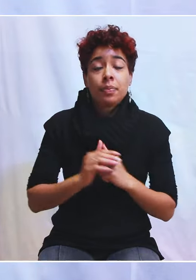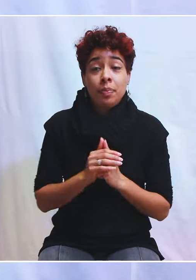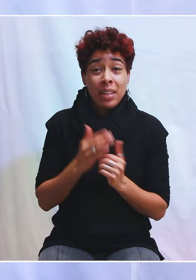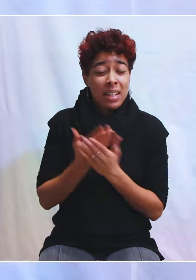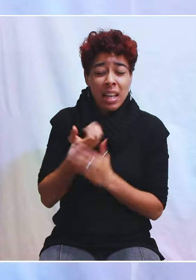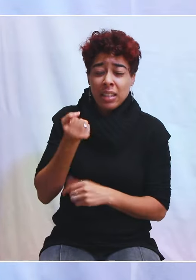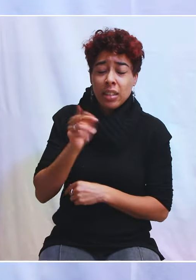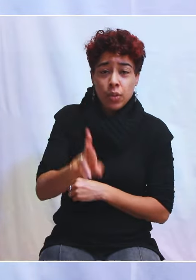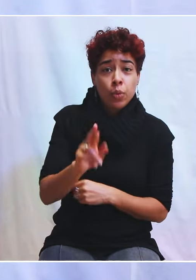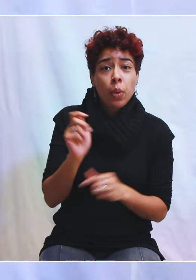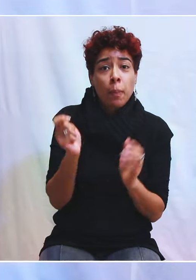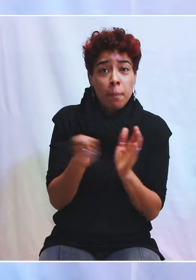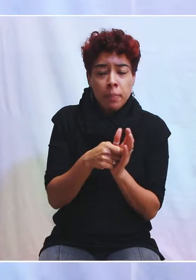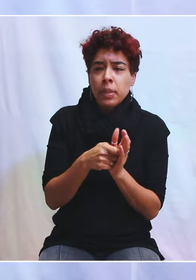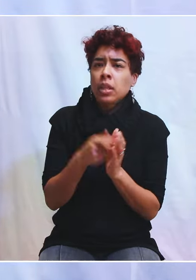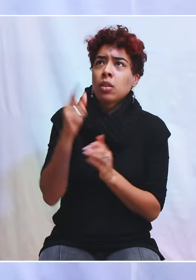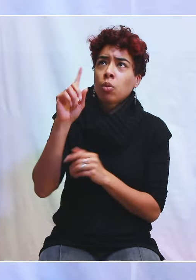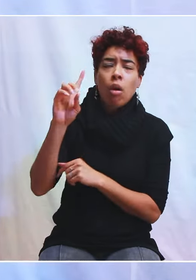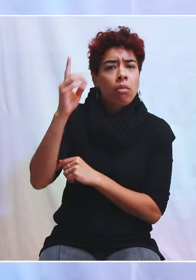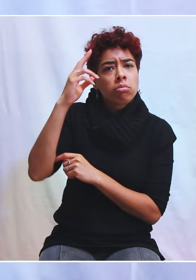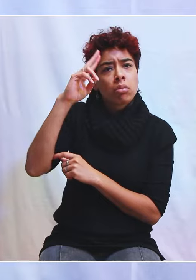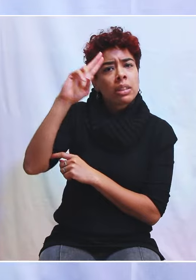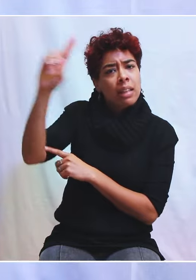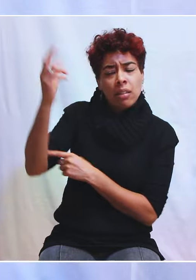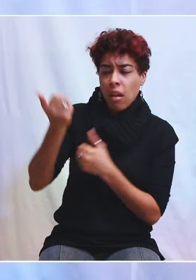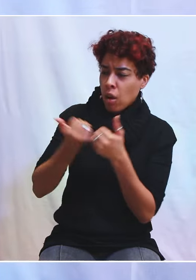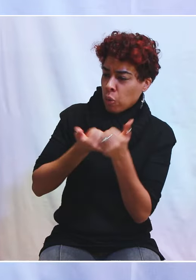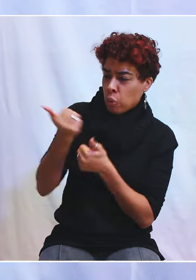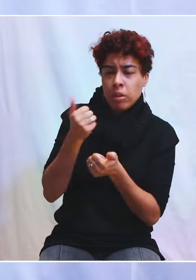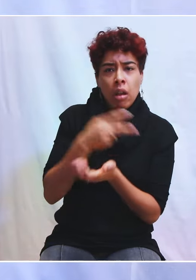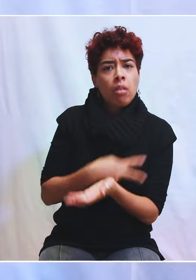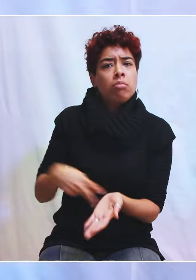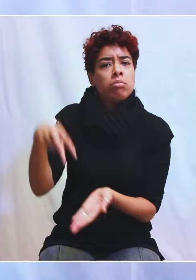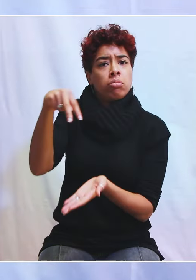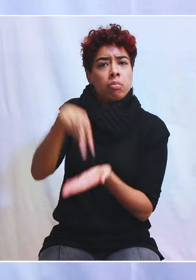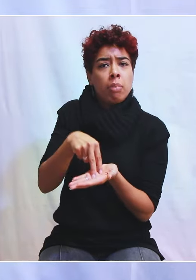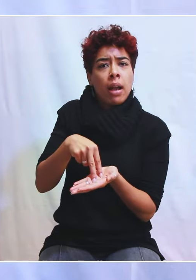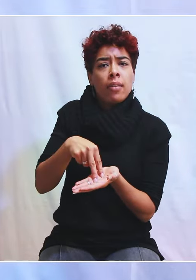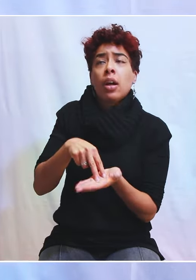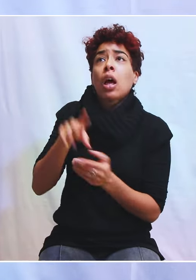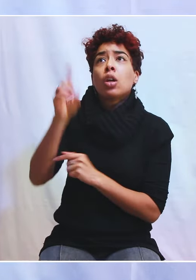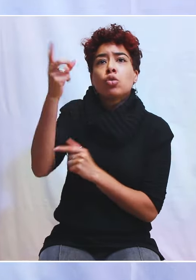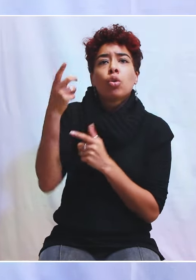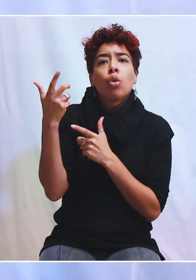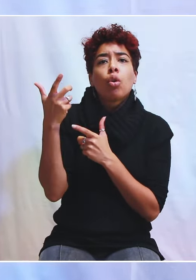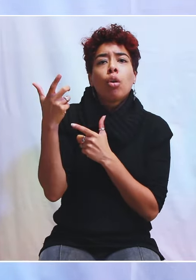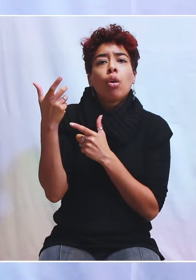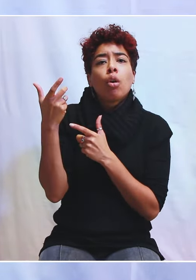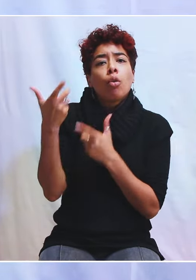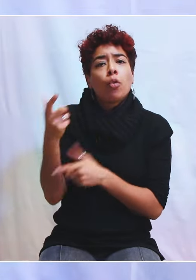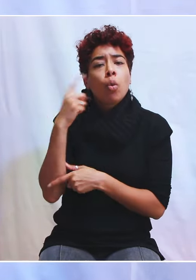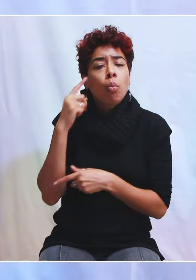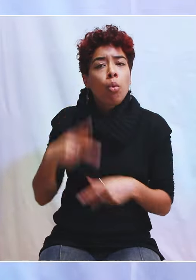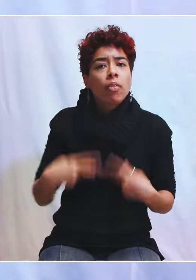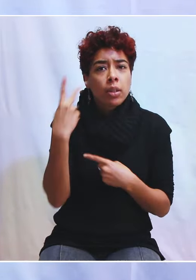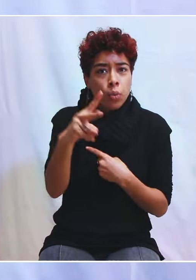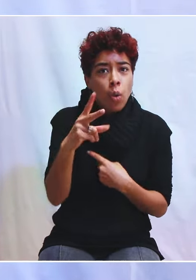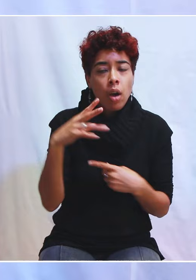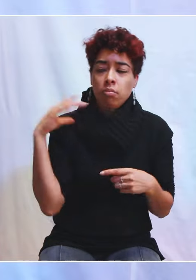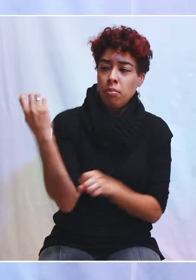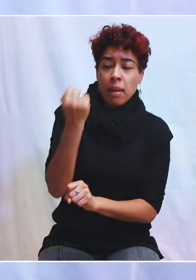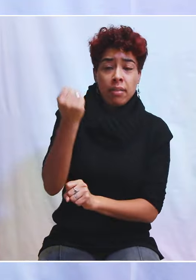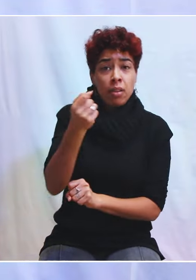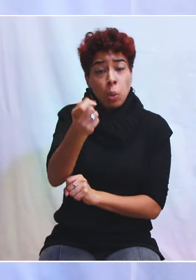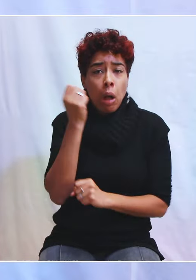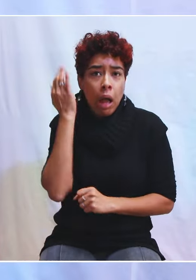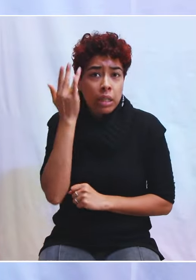Quand tu commences à te lever et à servir Dieu de tout ton cœur et que tu saisis, eh bien, ce que Dieu veut pour ta vie, eh bien, ne t'inquiète pas de comment ça va se